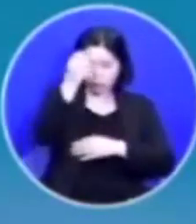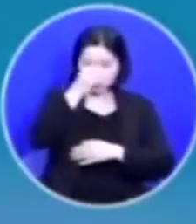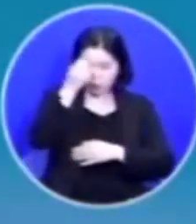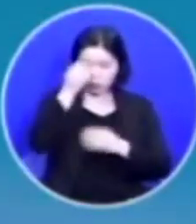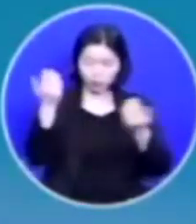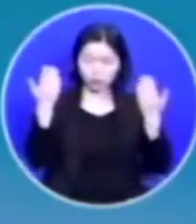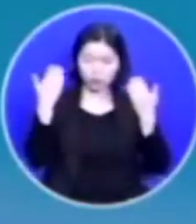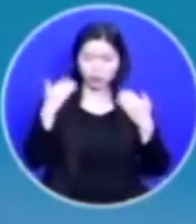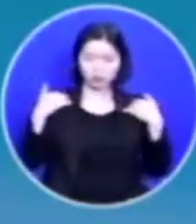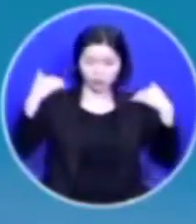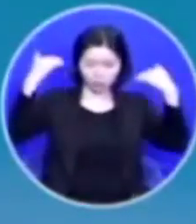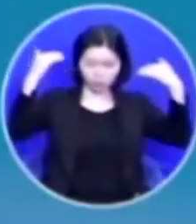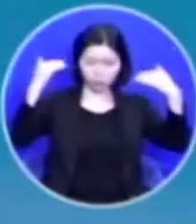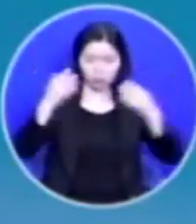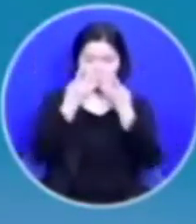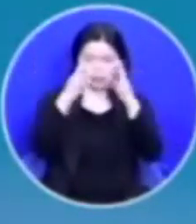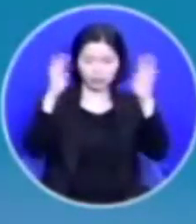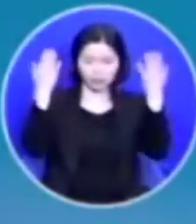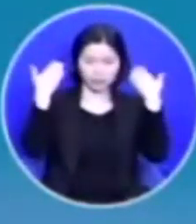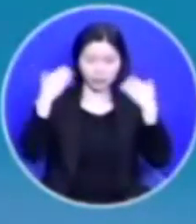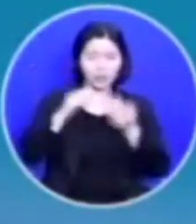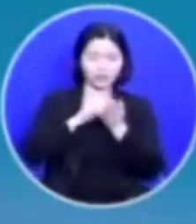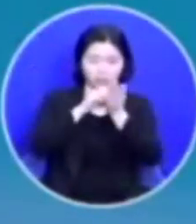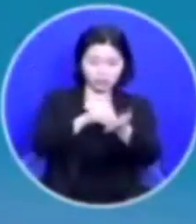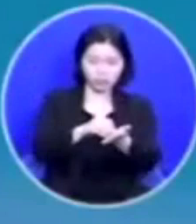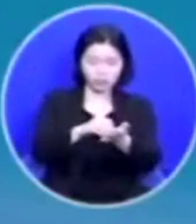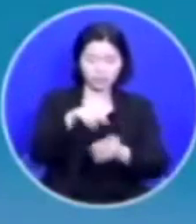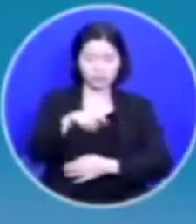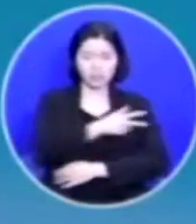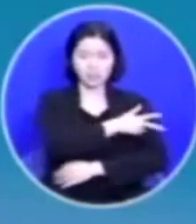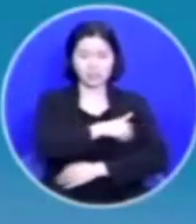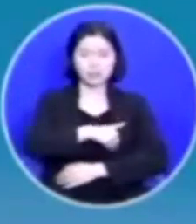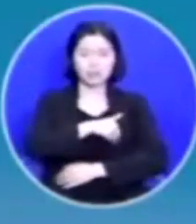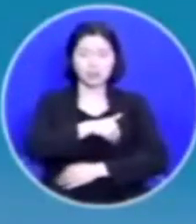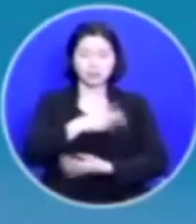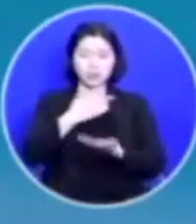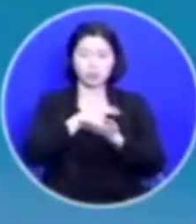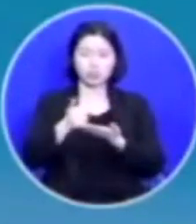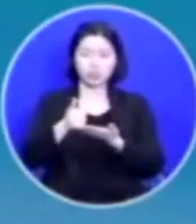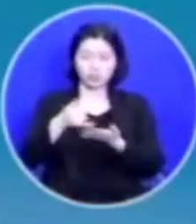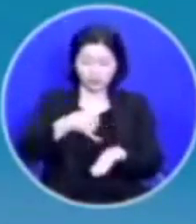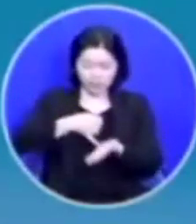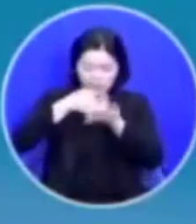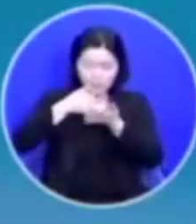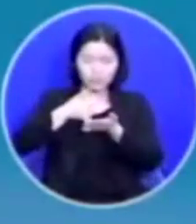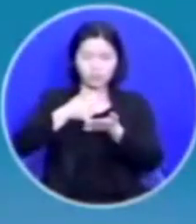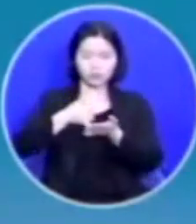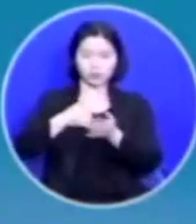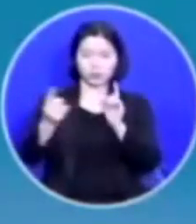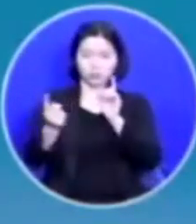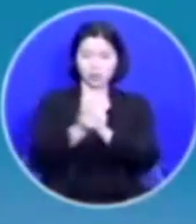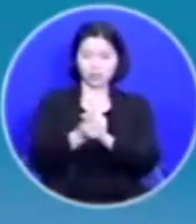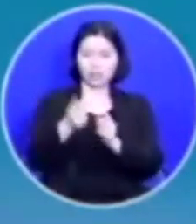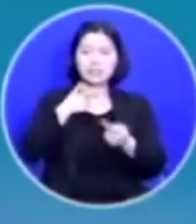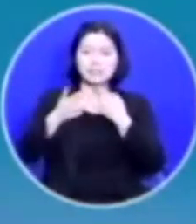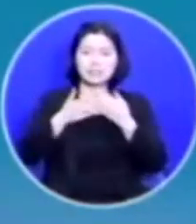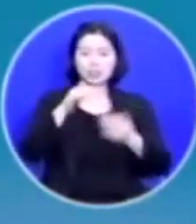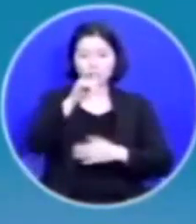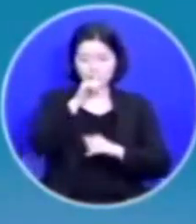다음에 대학에 들어가서 이 집사님이 주님을 인격적으로 만나는 체험을 했습니다